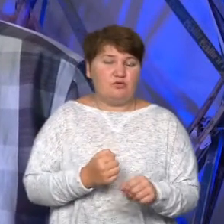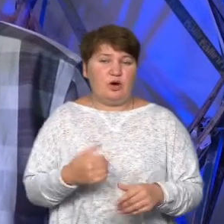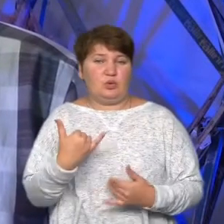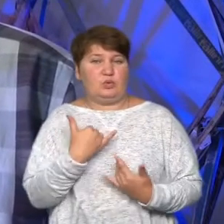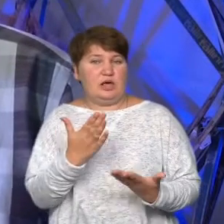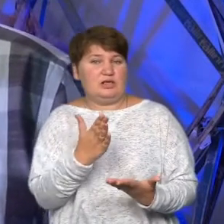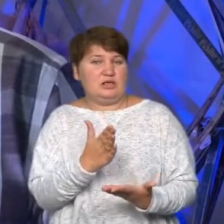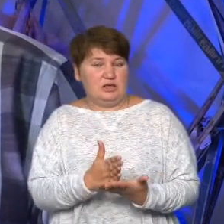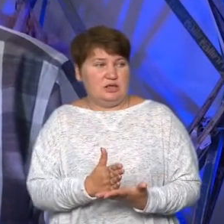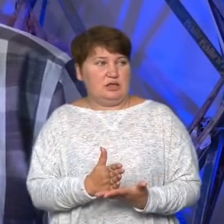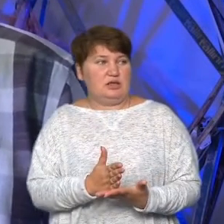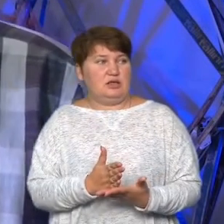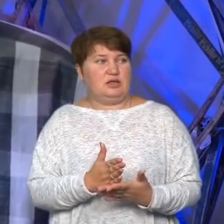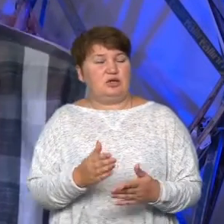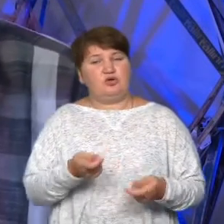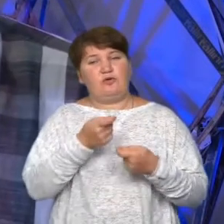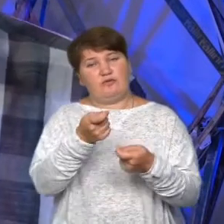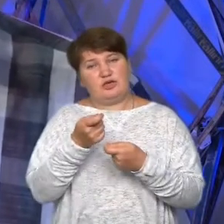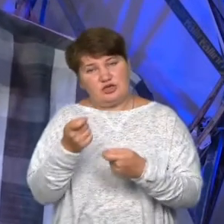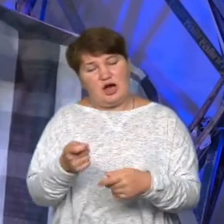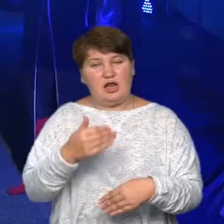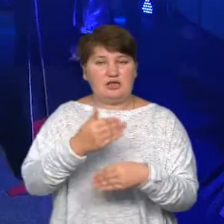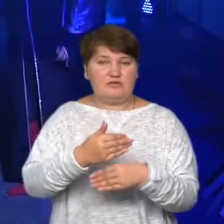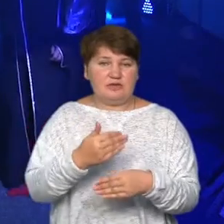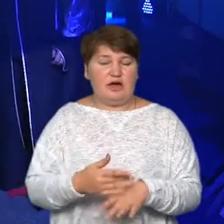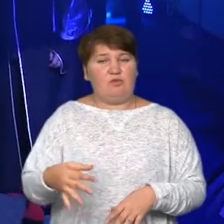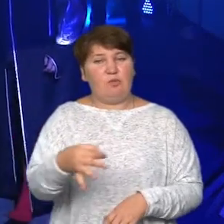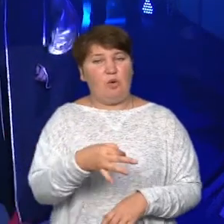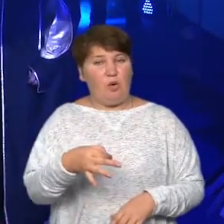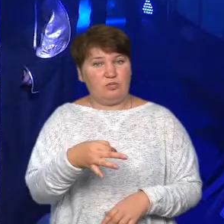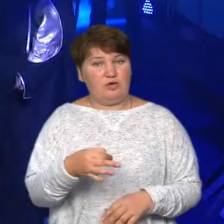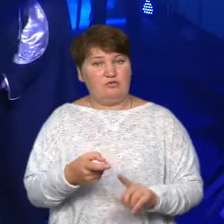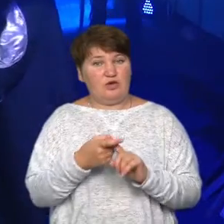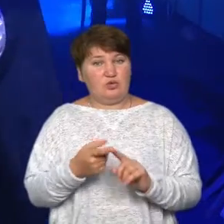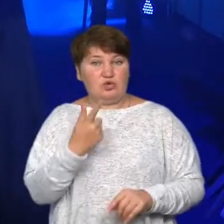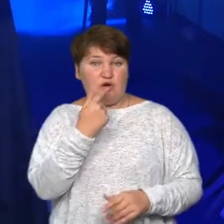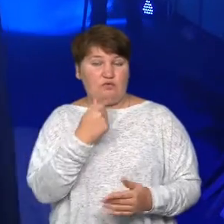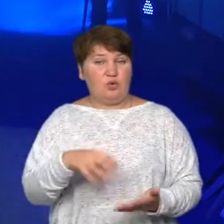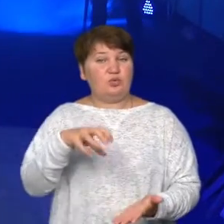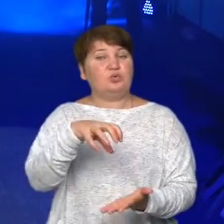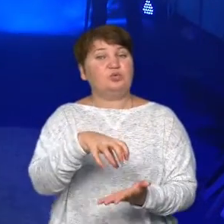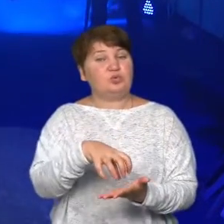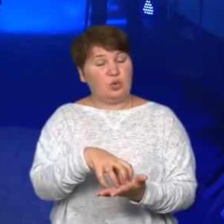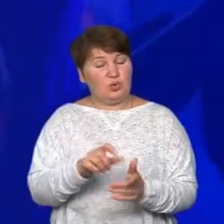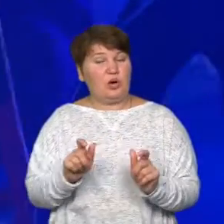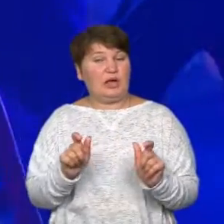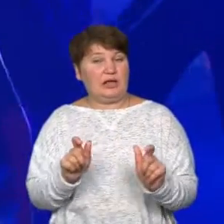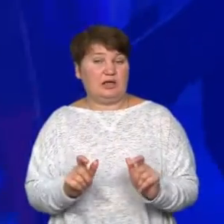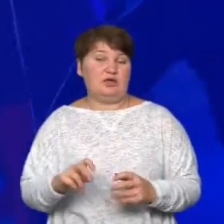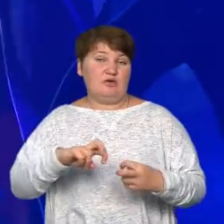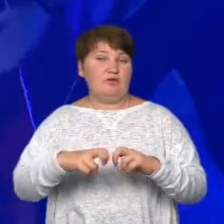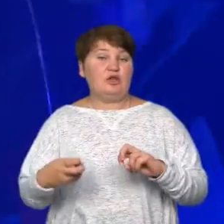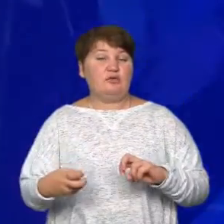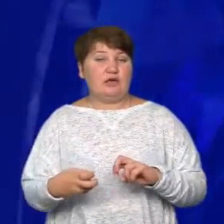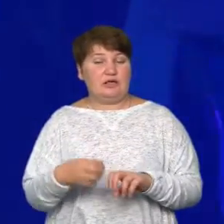вистави, які ми на виїзд з'їхали, в'їхали по області. У зв'язку з червоною карантинною зоною в обласному центрі